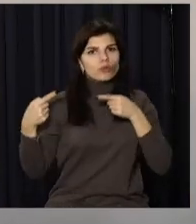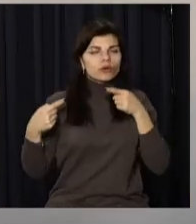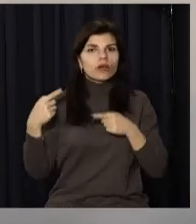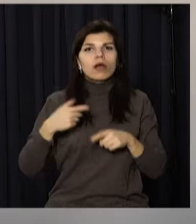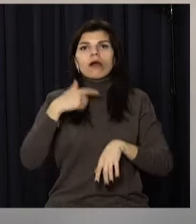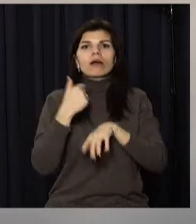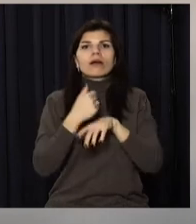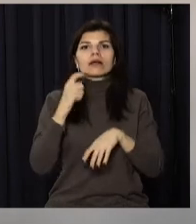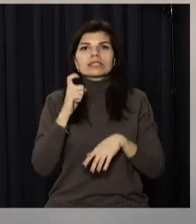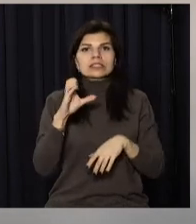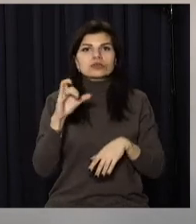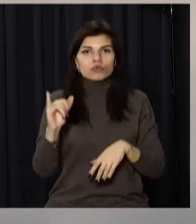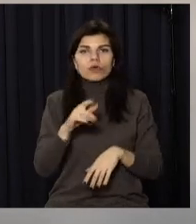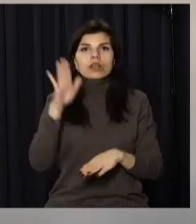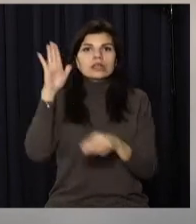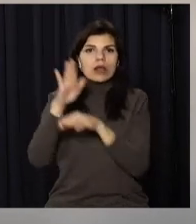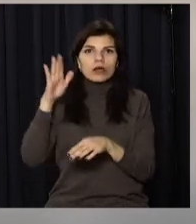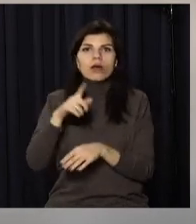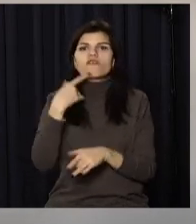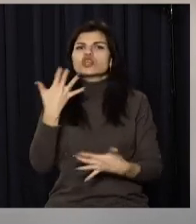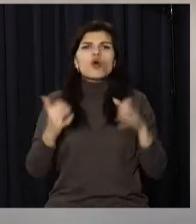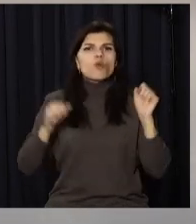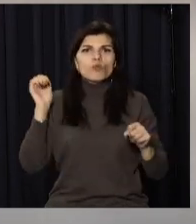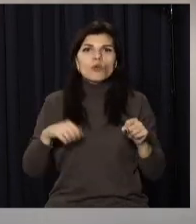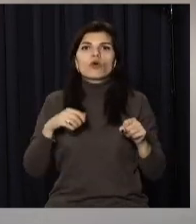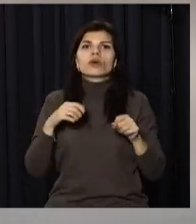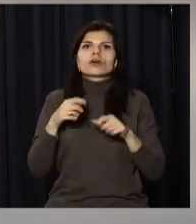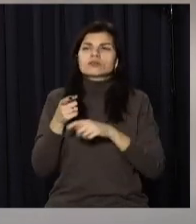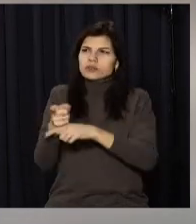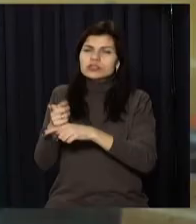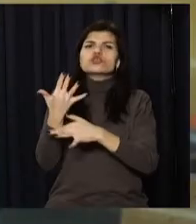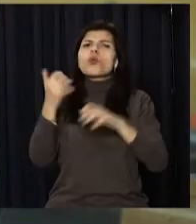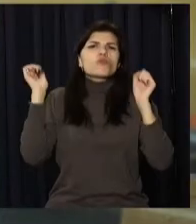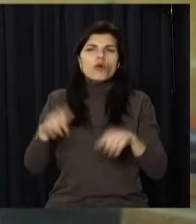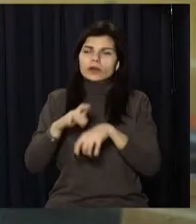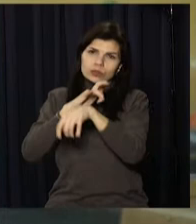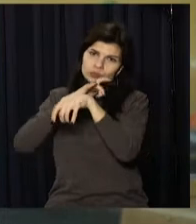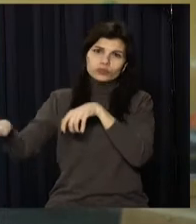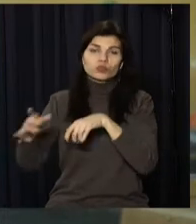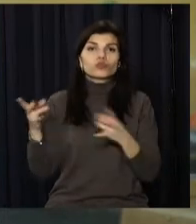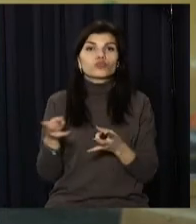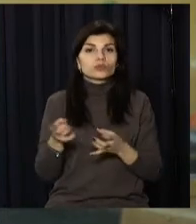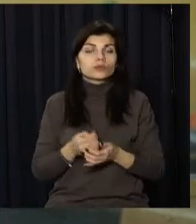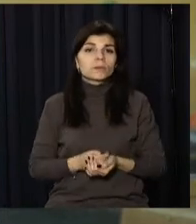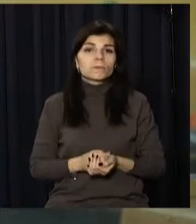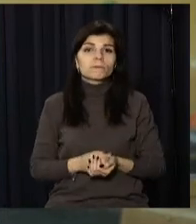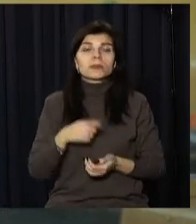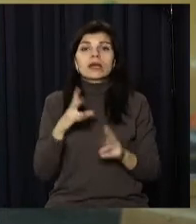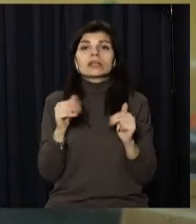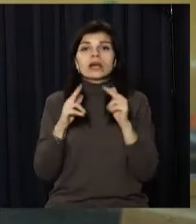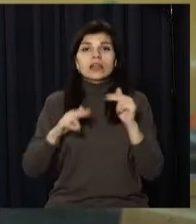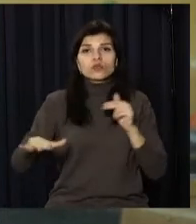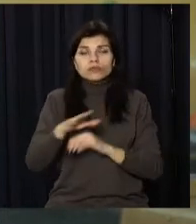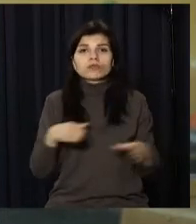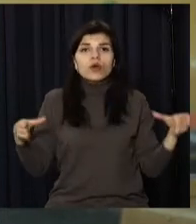головнокомандувач ЗСУ віддав наказ наносити максимальних втрат загарбникам. На Дніпропетровщині відбулося